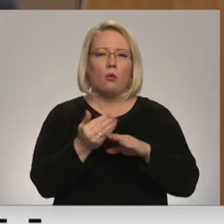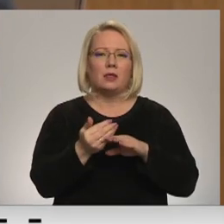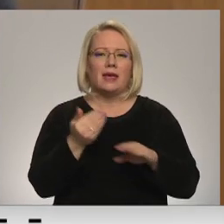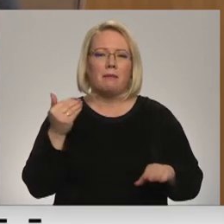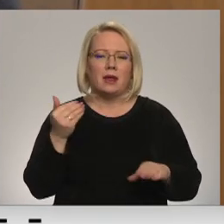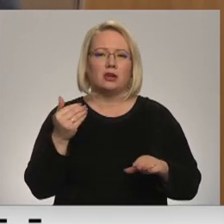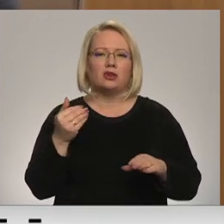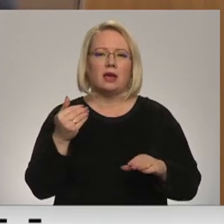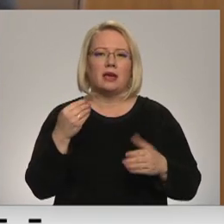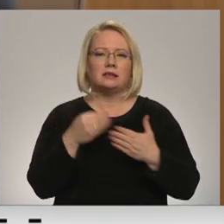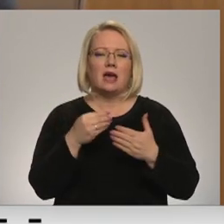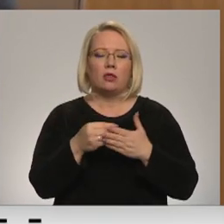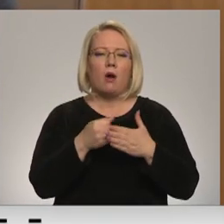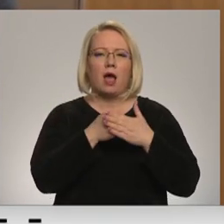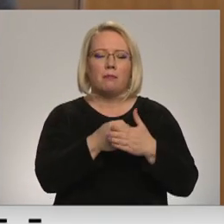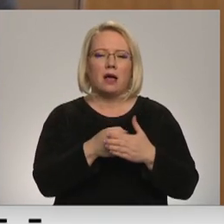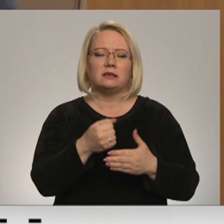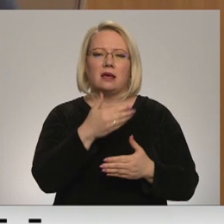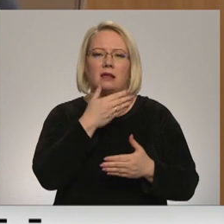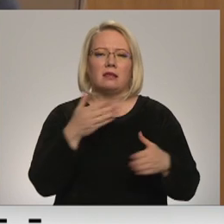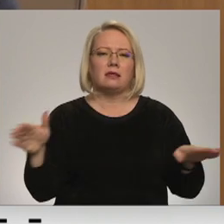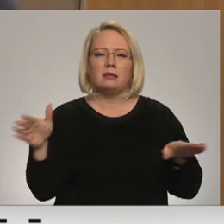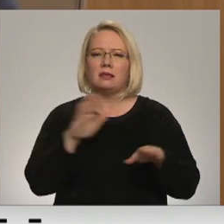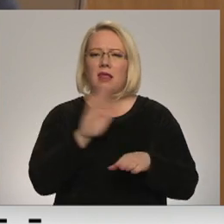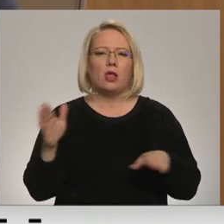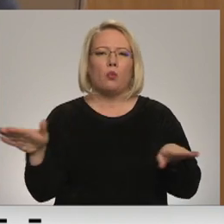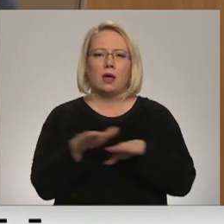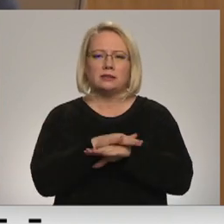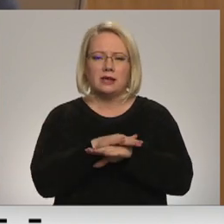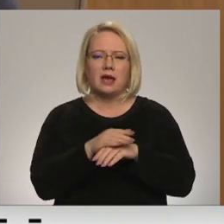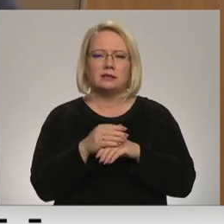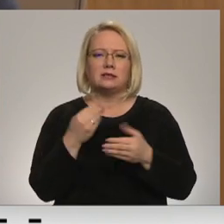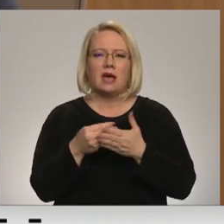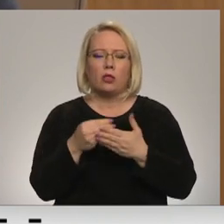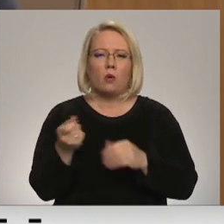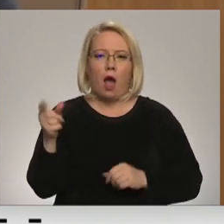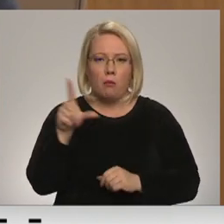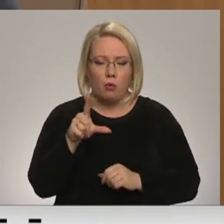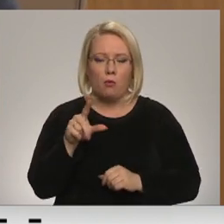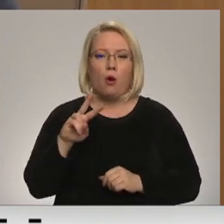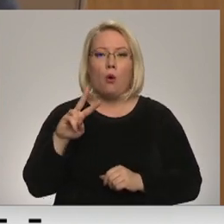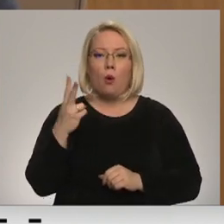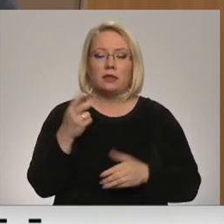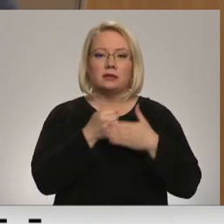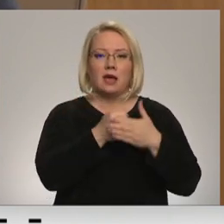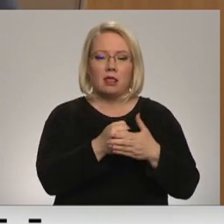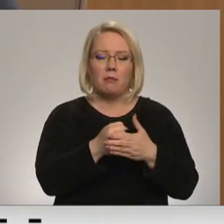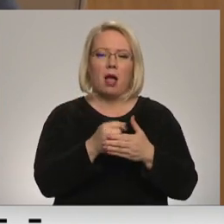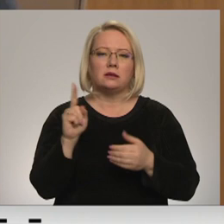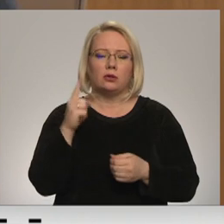cenu atbalsti, nenosadzu cenu kāpumu, kāds tas ir bijis. Un otrs atbalsts mērķētas senioriem,